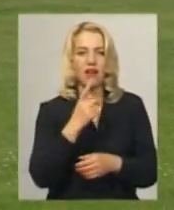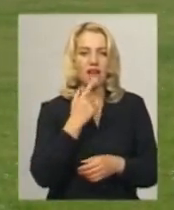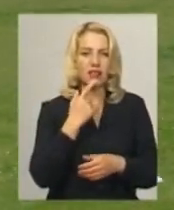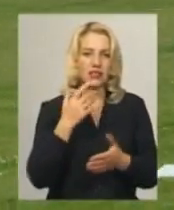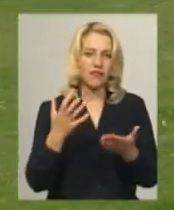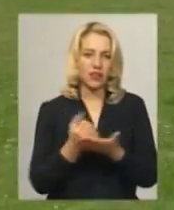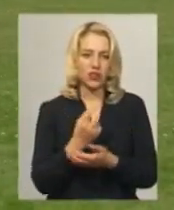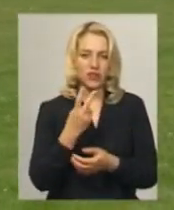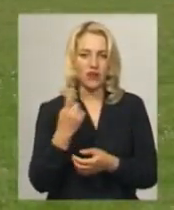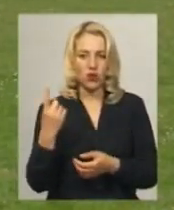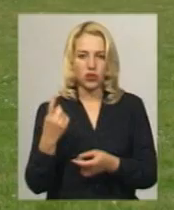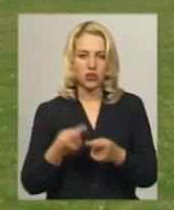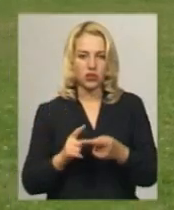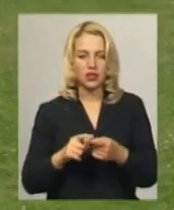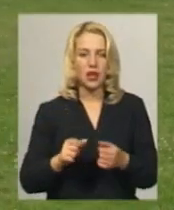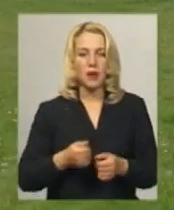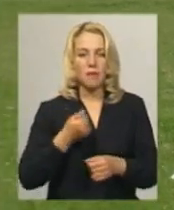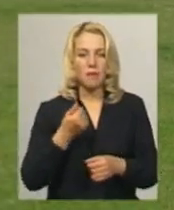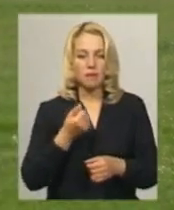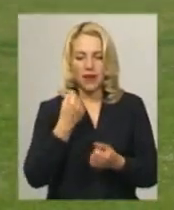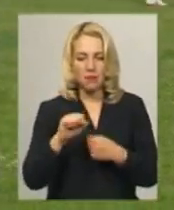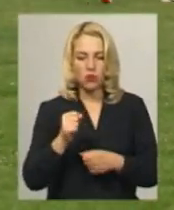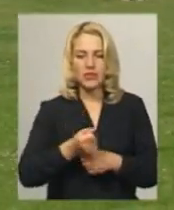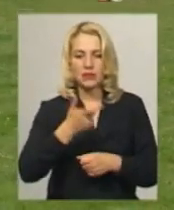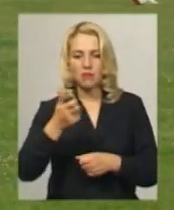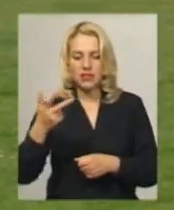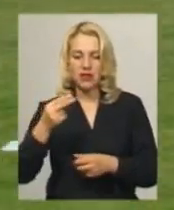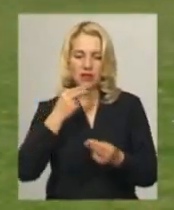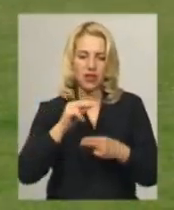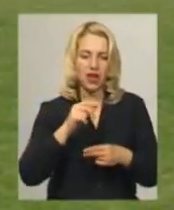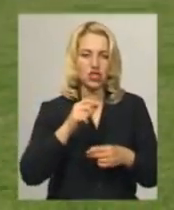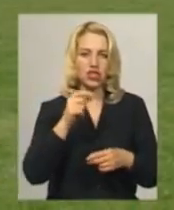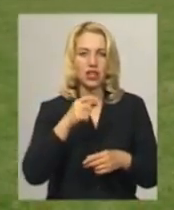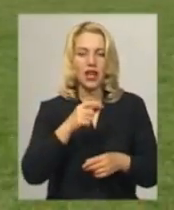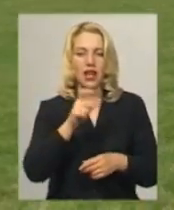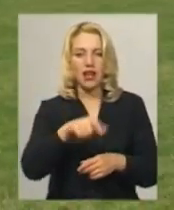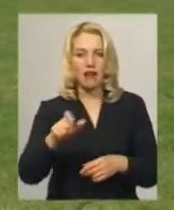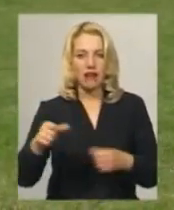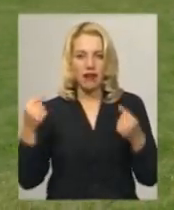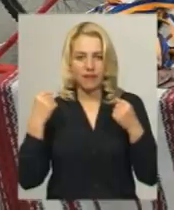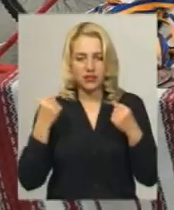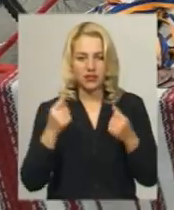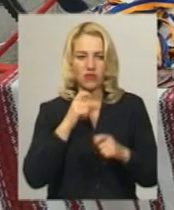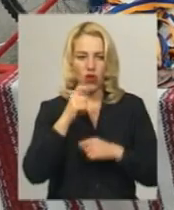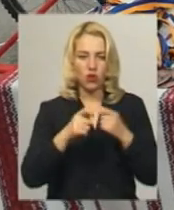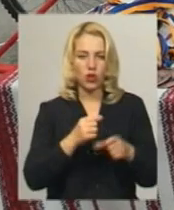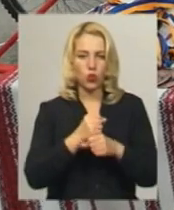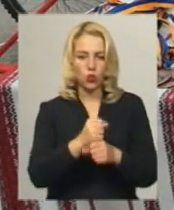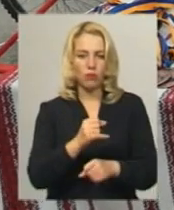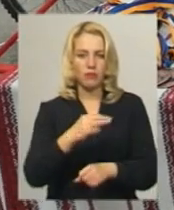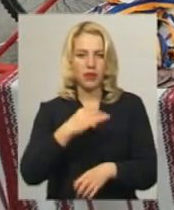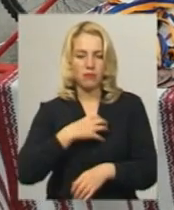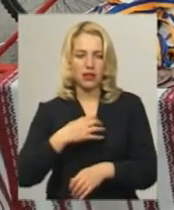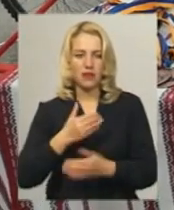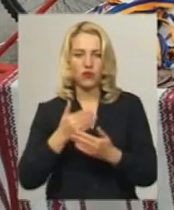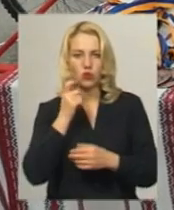перемогли 2-1. Переможців, призерів та кращих гравців, воротарів, нападників і захисників нагородили кубками та медалями від Української асоціації